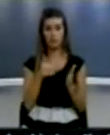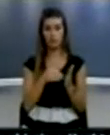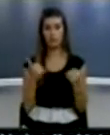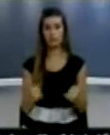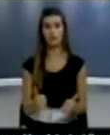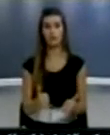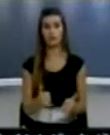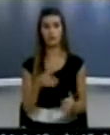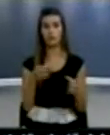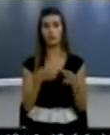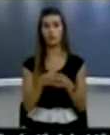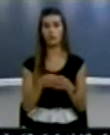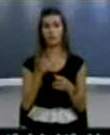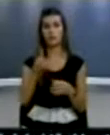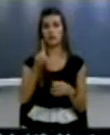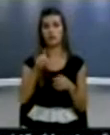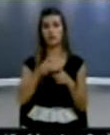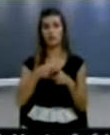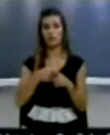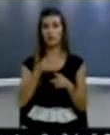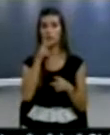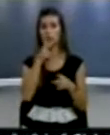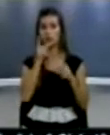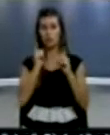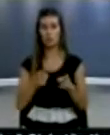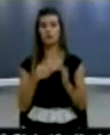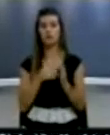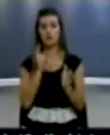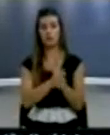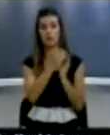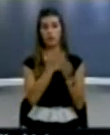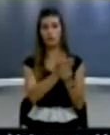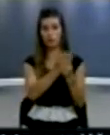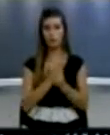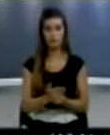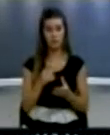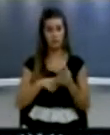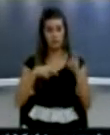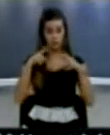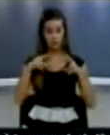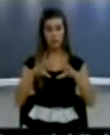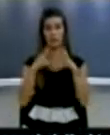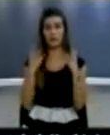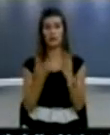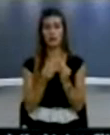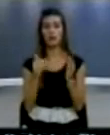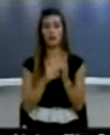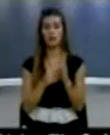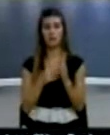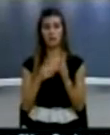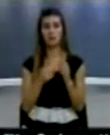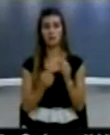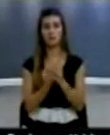e grupit parlamentarë dhe kështë Se soma shpejt të vim në nëritë atë rezolut për të përponuar gjitha forçat duke kryuar